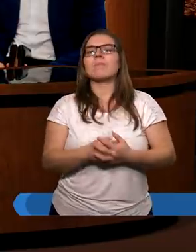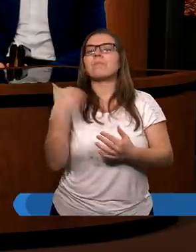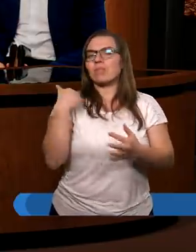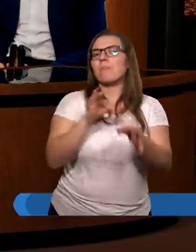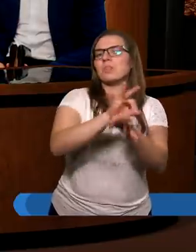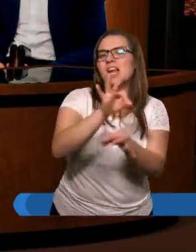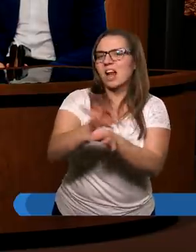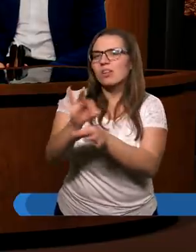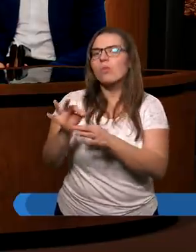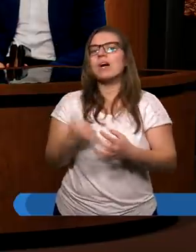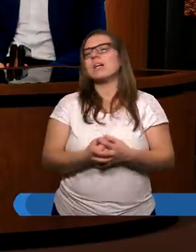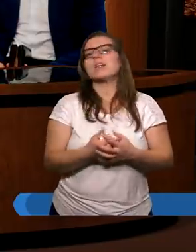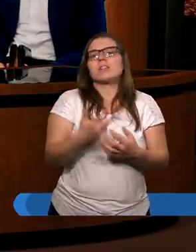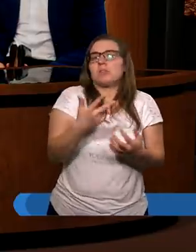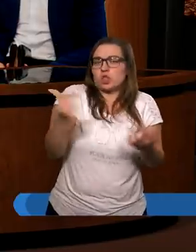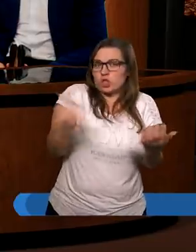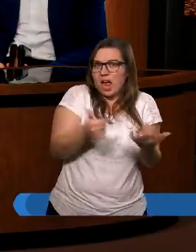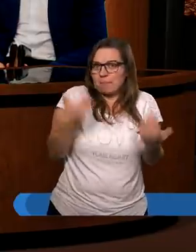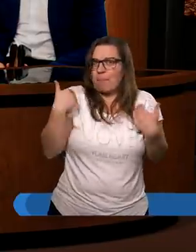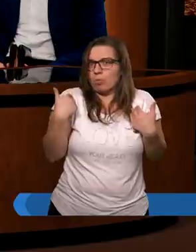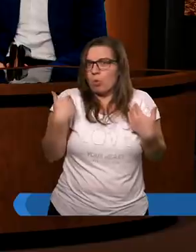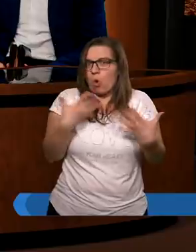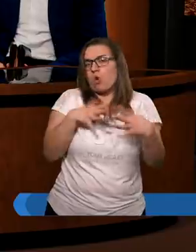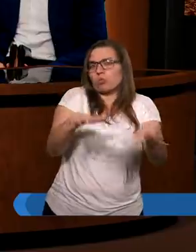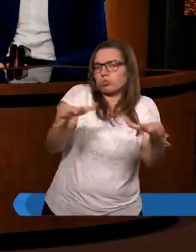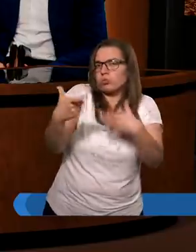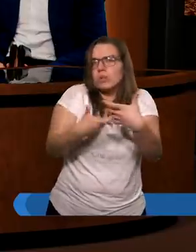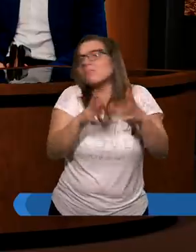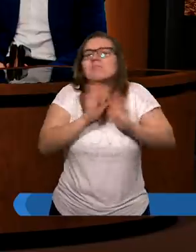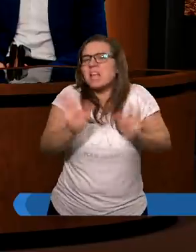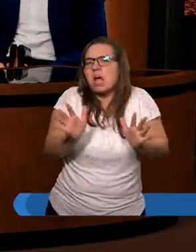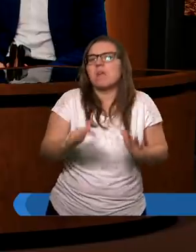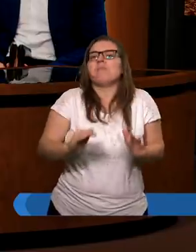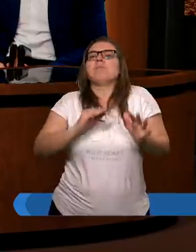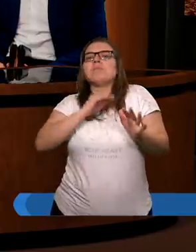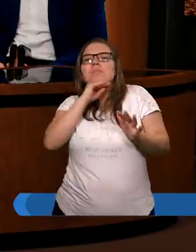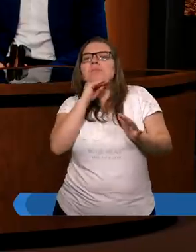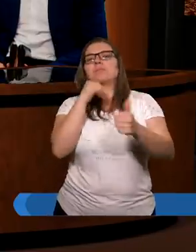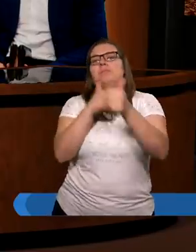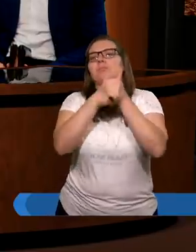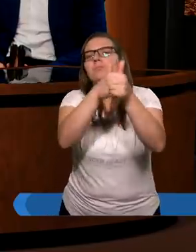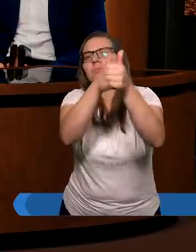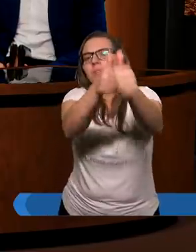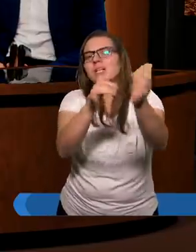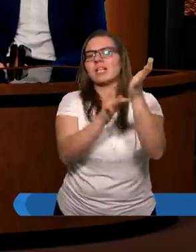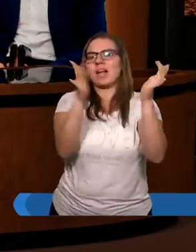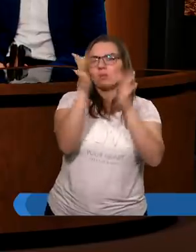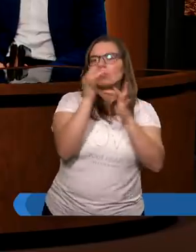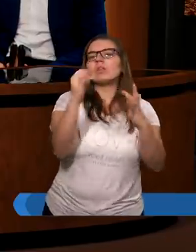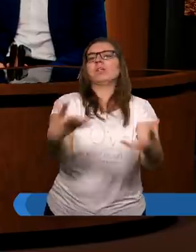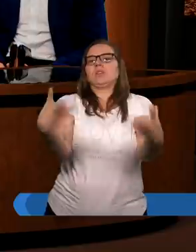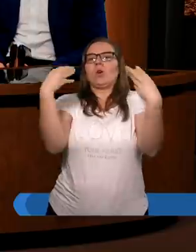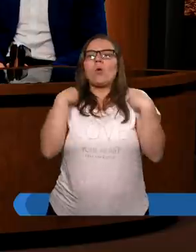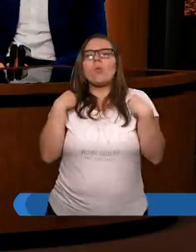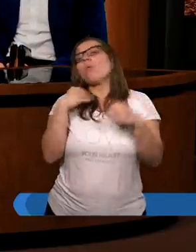prześladowania, to nie trzeba było nic więcej robić, tylko wystarczyło się zaprzeć Jezusa i już dostawało się